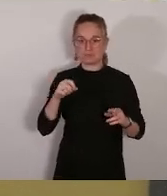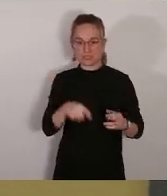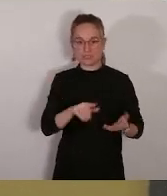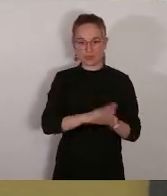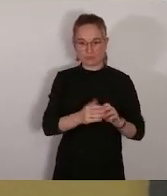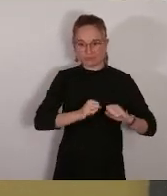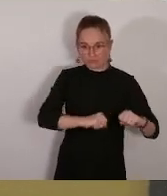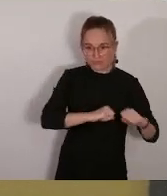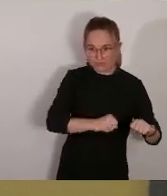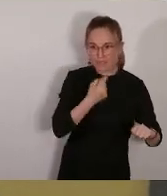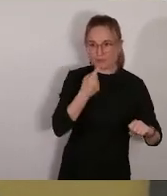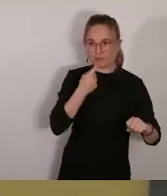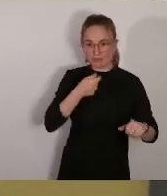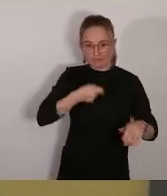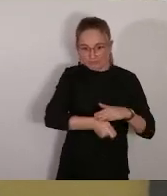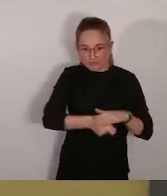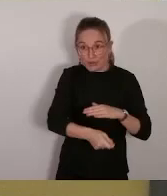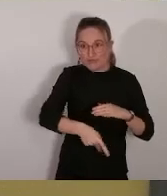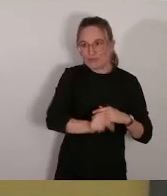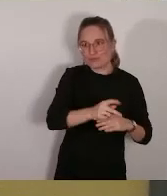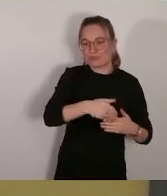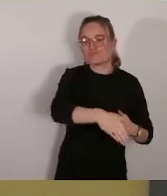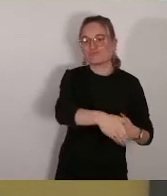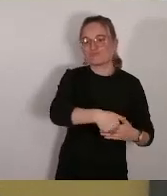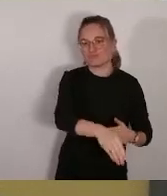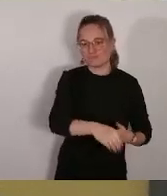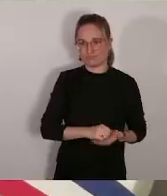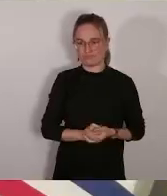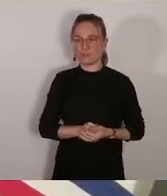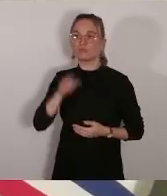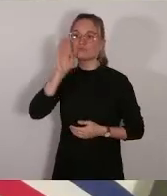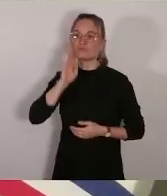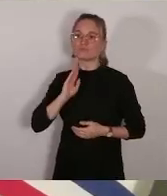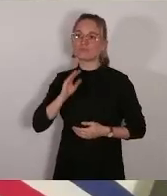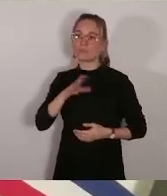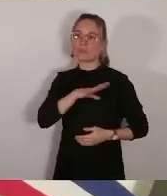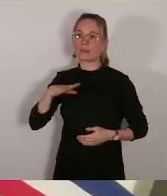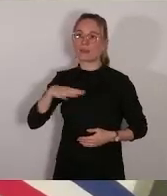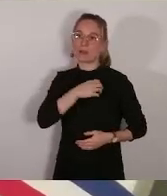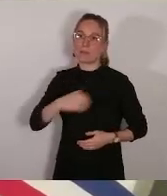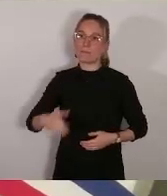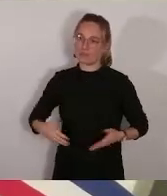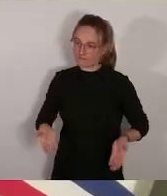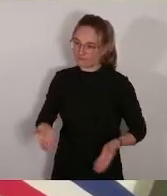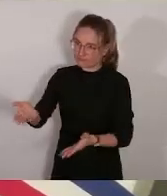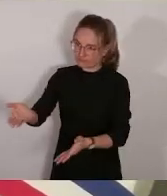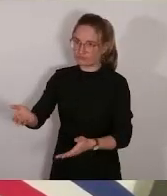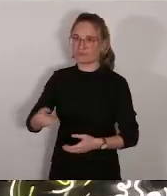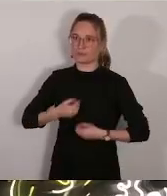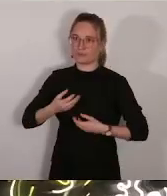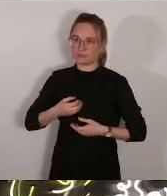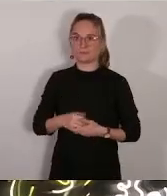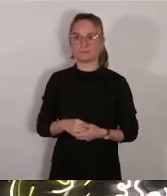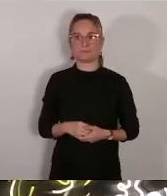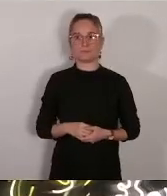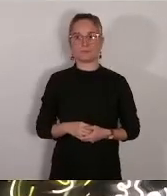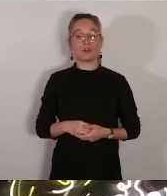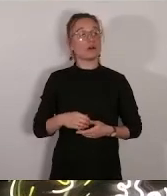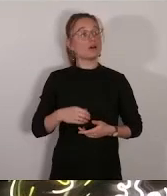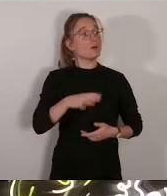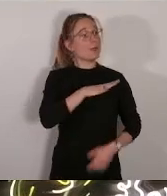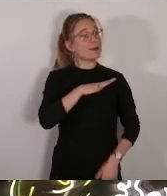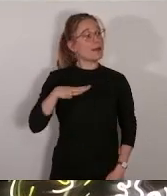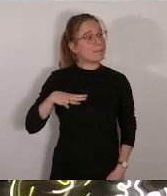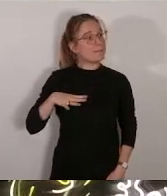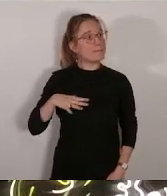bien vouloir mettre au vote ce rapport. Merci. Y-t-il des interventions ? Madame Parody. Mme maire,